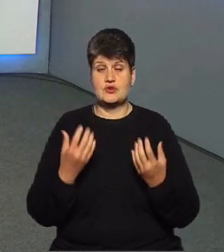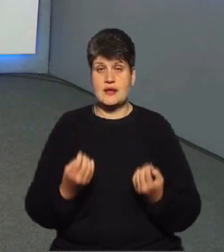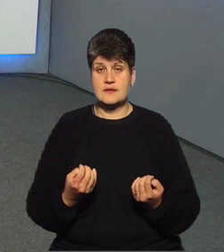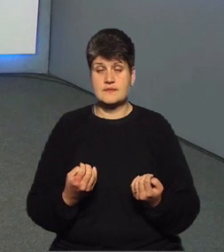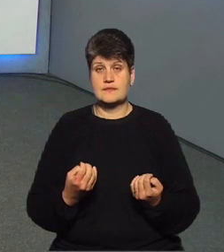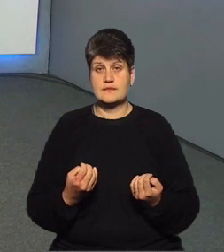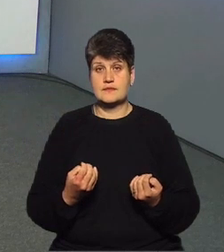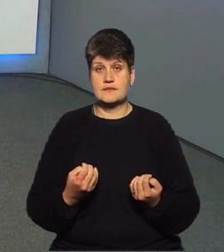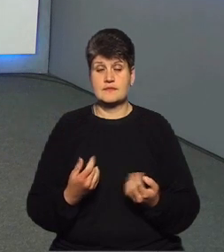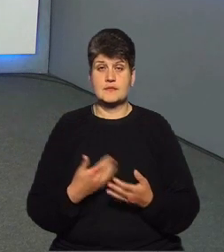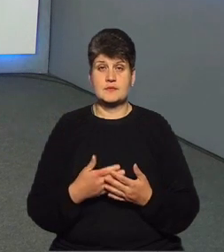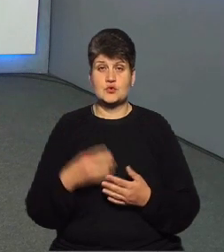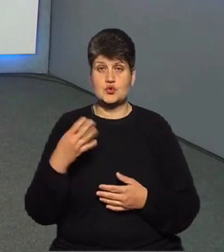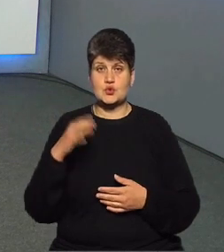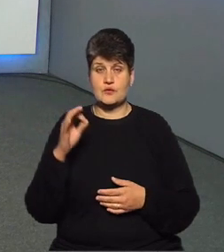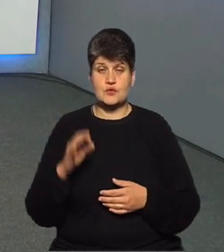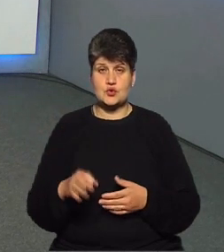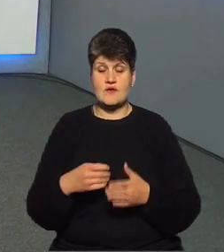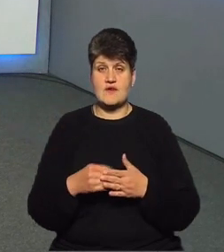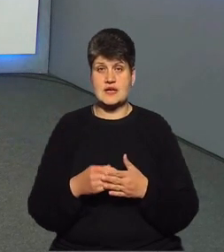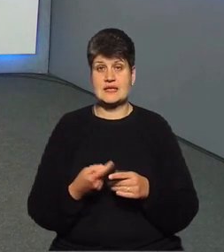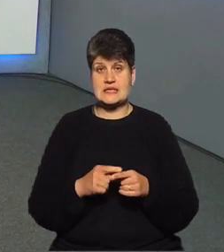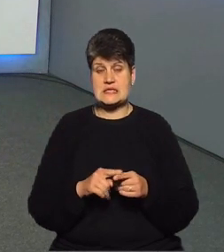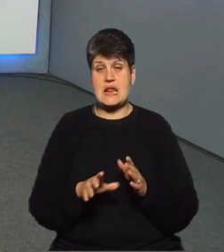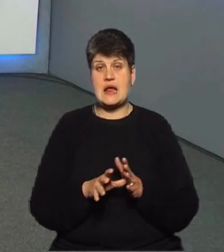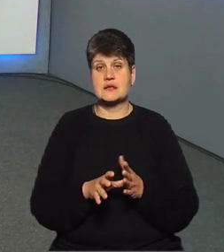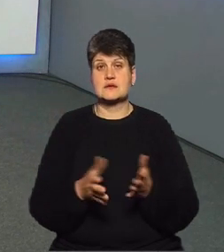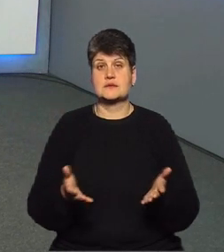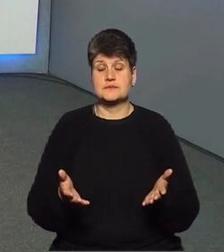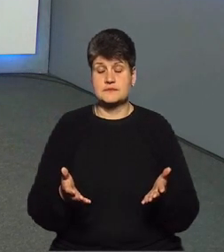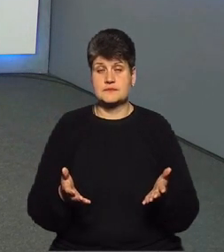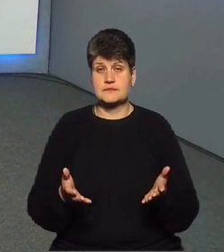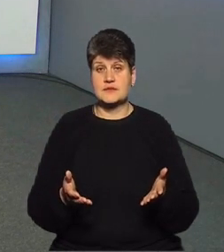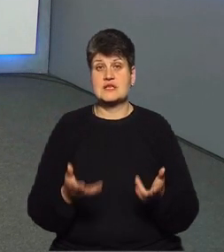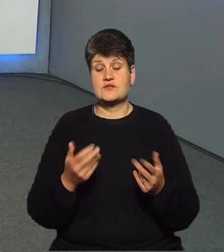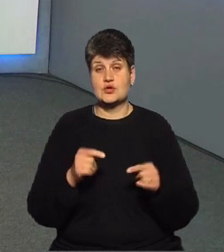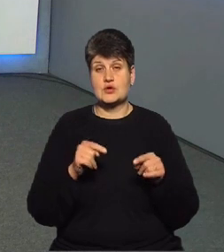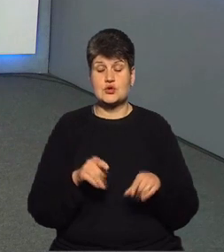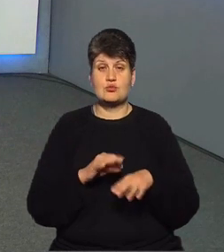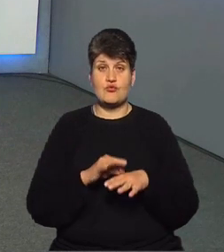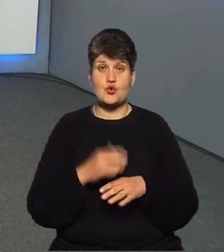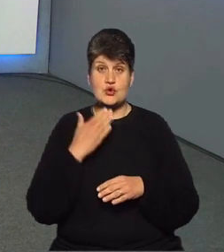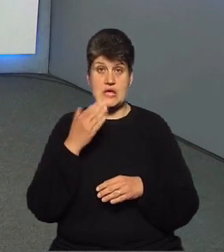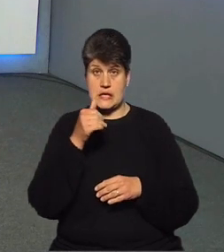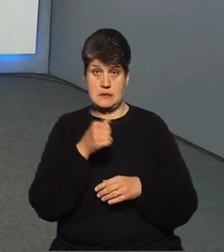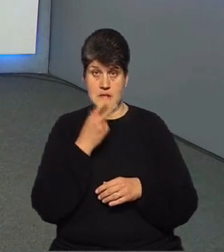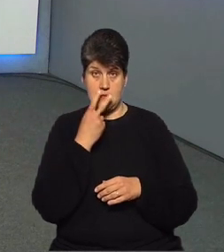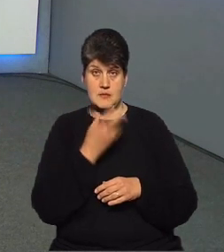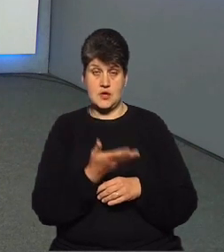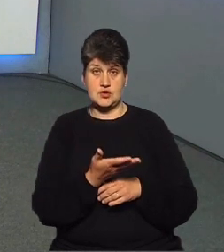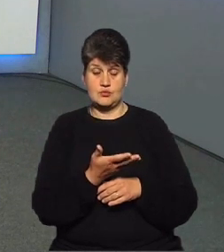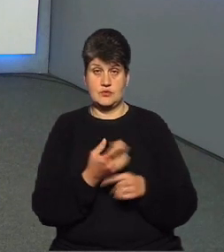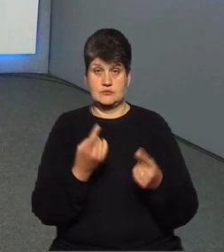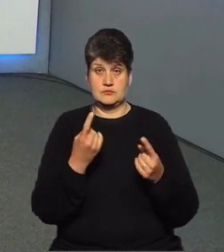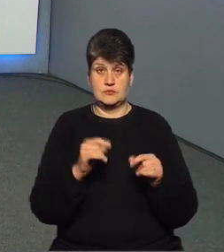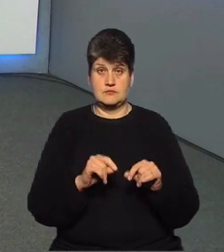приблизно 40% вартості нашого тарифу – це є вартість електроенергії. І, звичайно, те, що відбувається протягом останніх місяців, коли ми бачимо суттєвий ріст електроенергії,